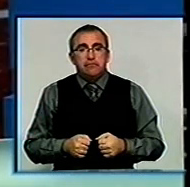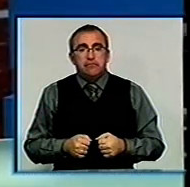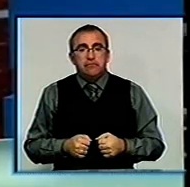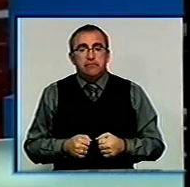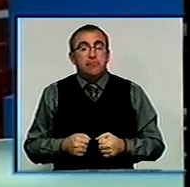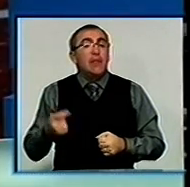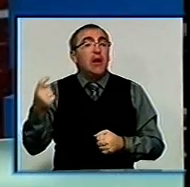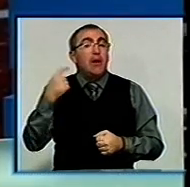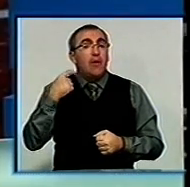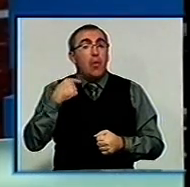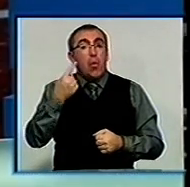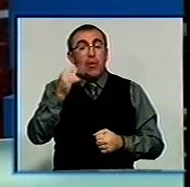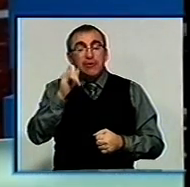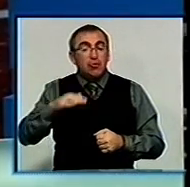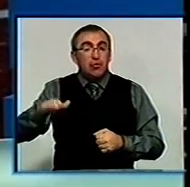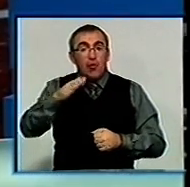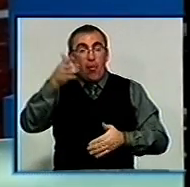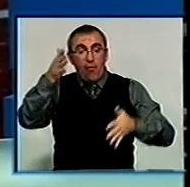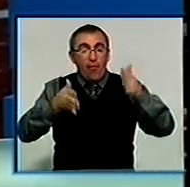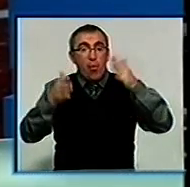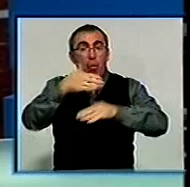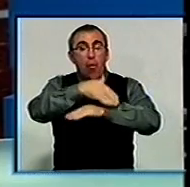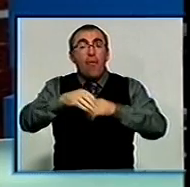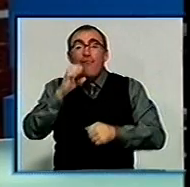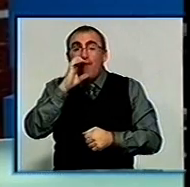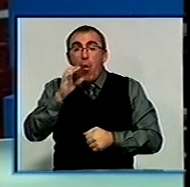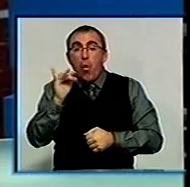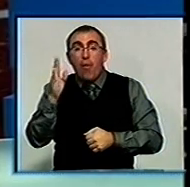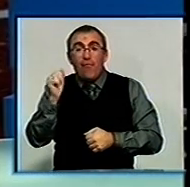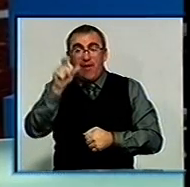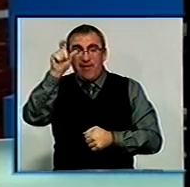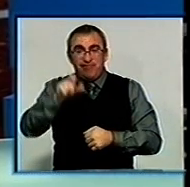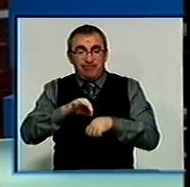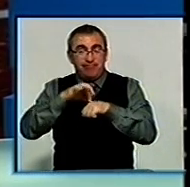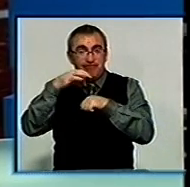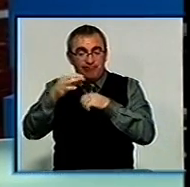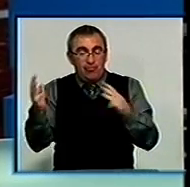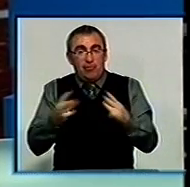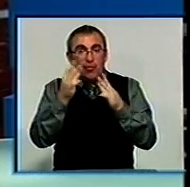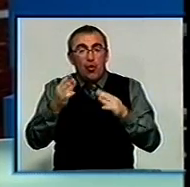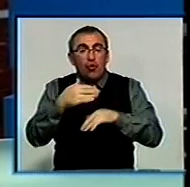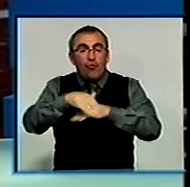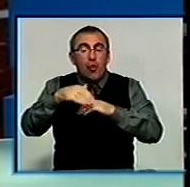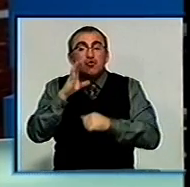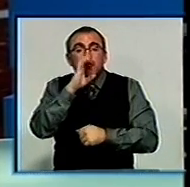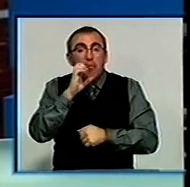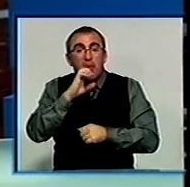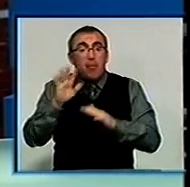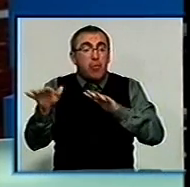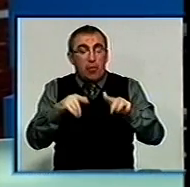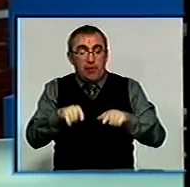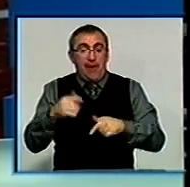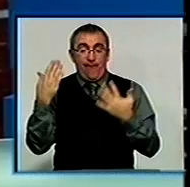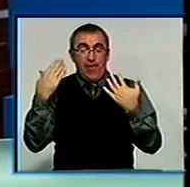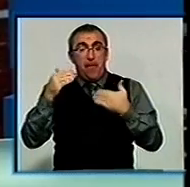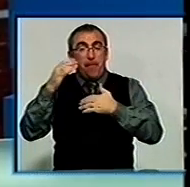В Кіровограді в одному з дворів багатоповерхівок по вулиці Волкова нелюд, облив бензином та підпалив дворових собак у Буці. Подія трапилася цими вихідними